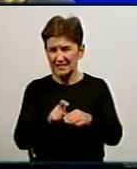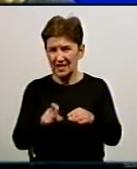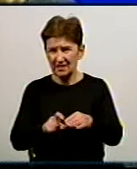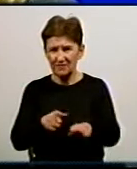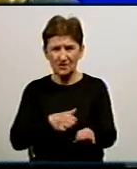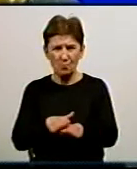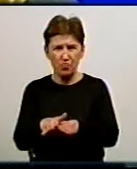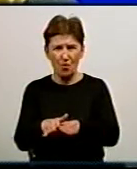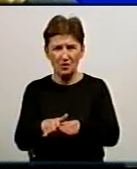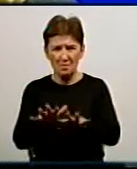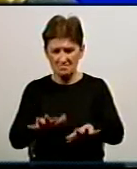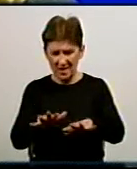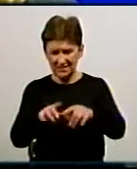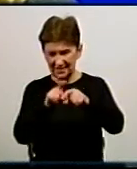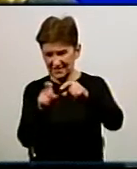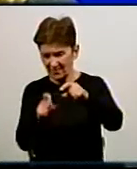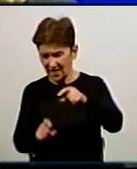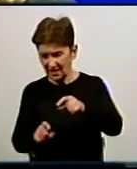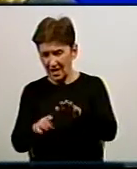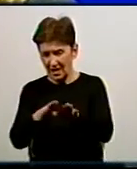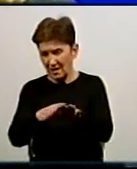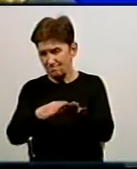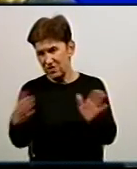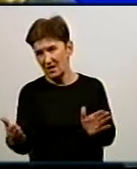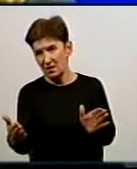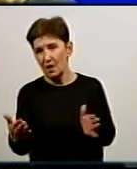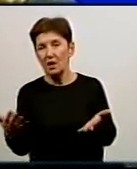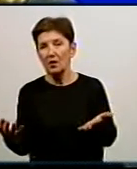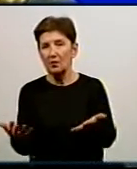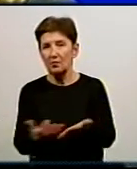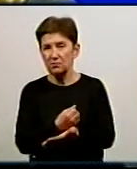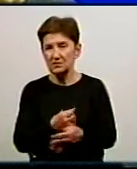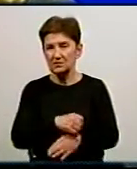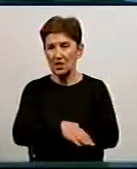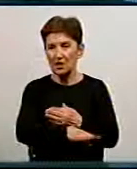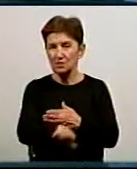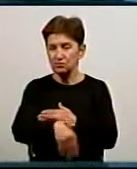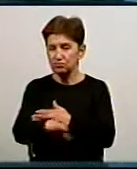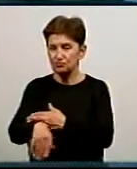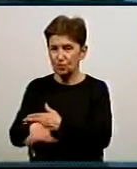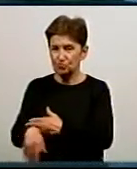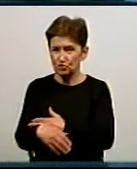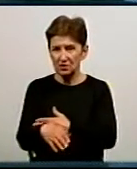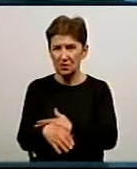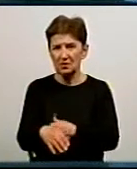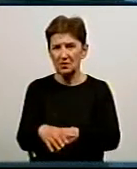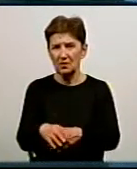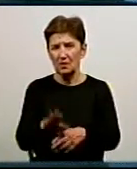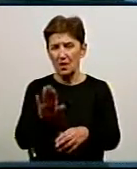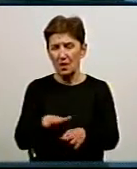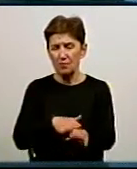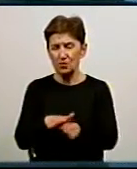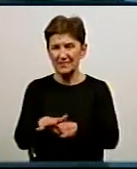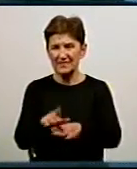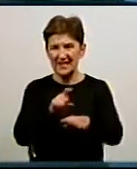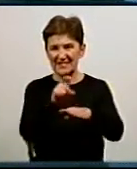розійшовся. Для проведення робіт необхідно було спустошити частину цієї ділянки, провести зварювання роботи,